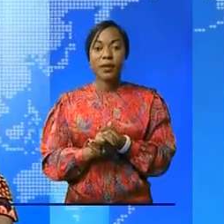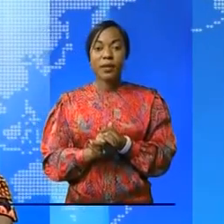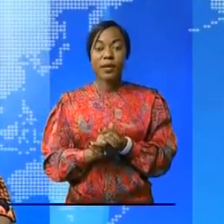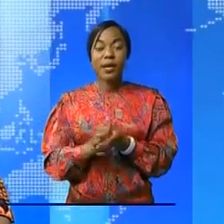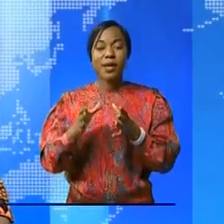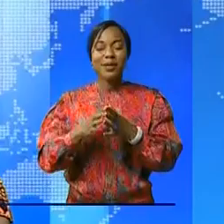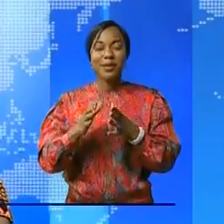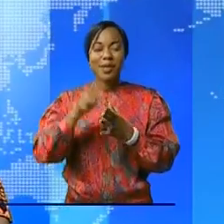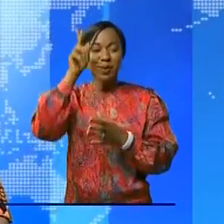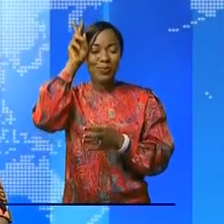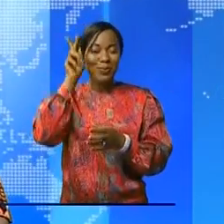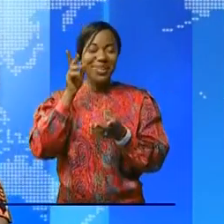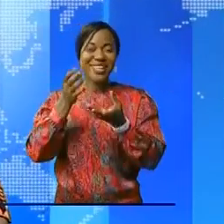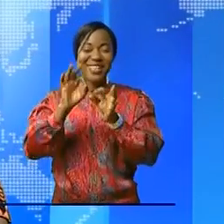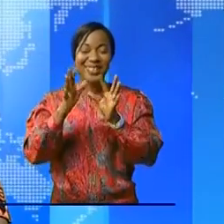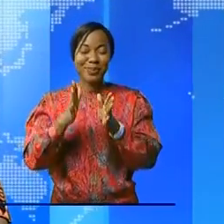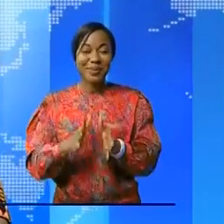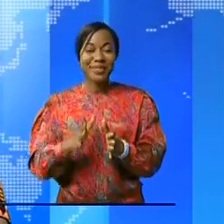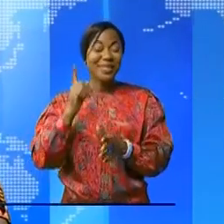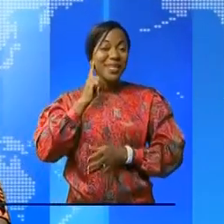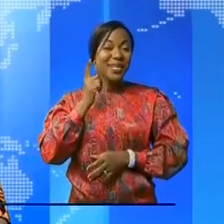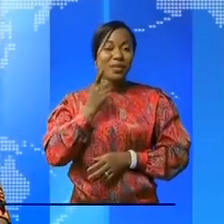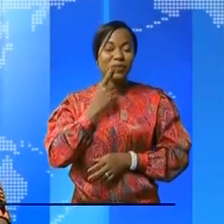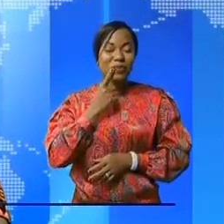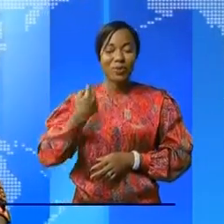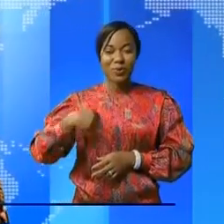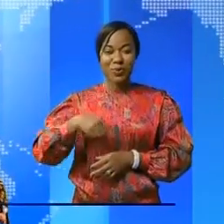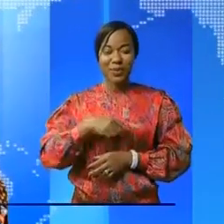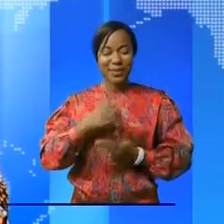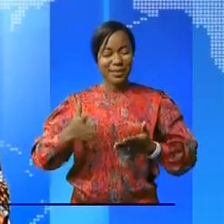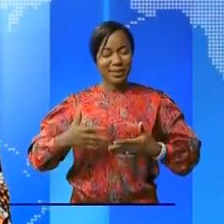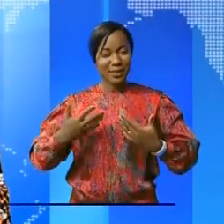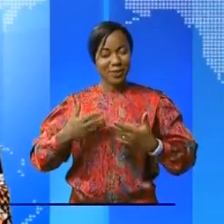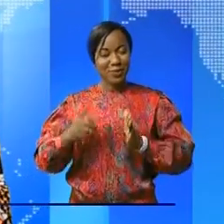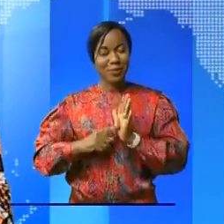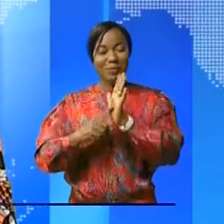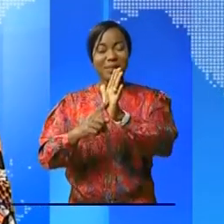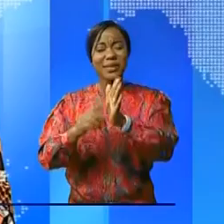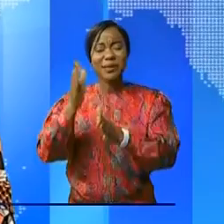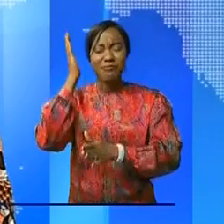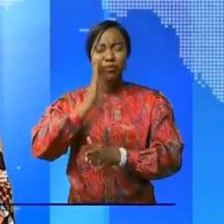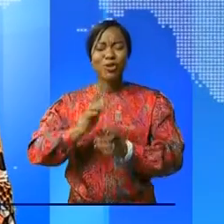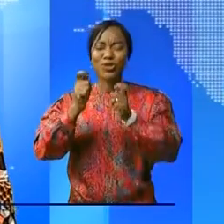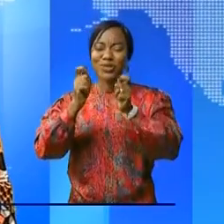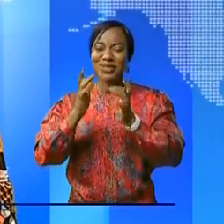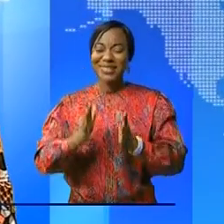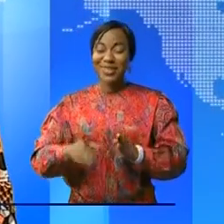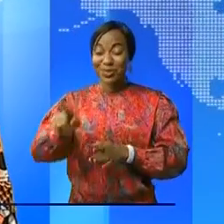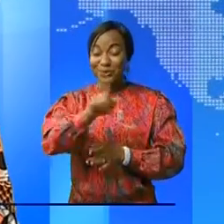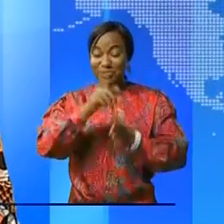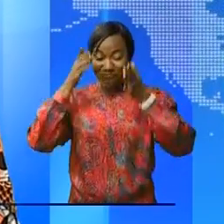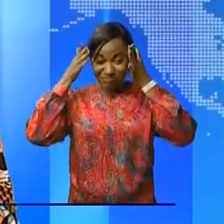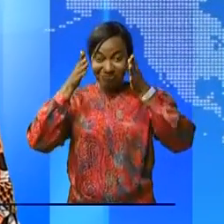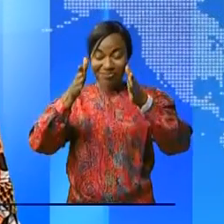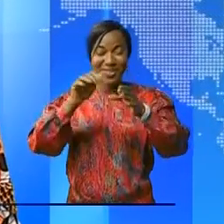Avec Pauline Cabocou l'interprète de Malentendant nous avons eu le plaisir de vous présenter ce journal que vous avez suivi à